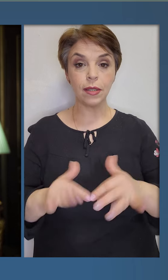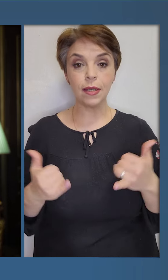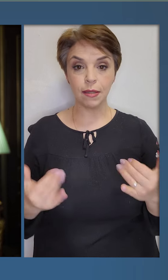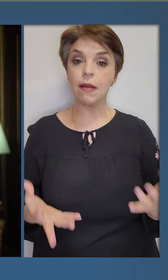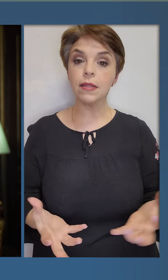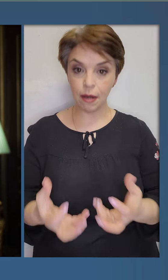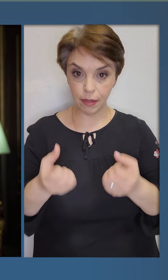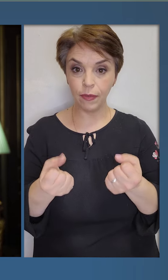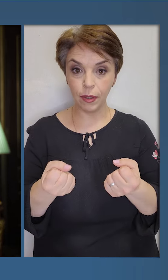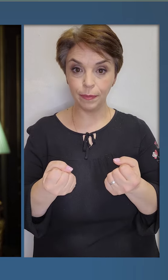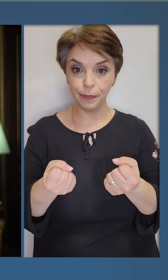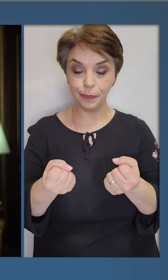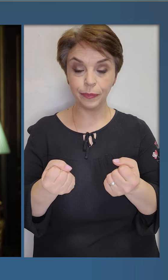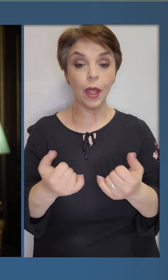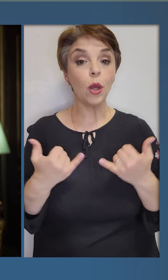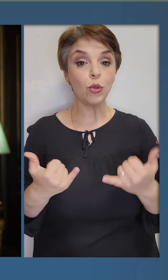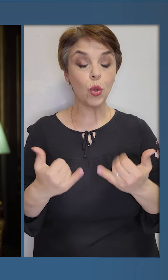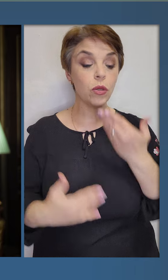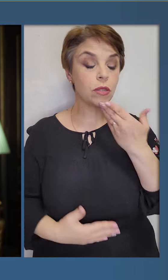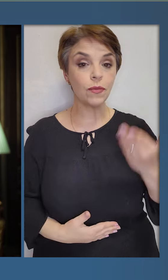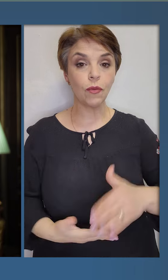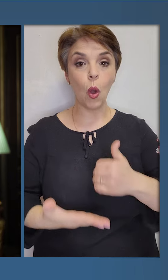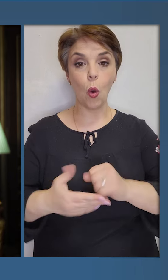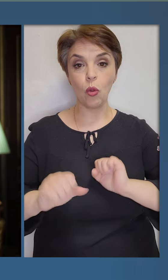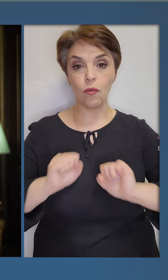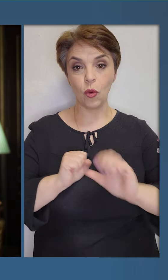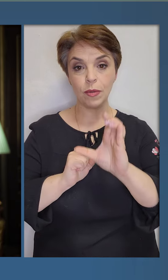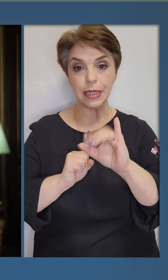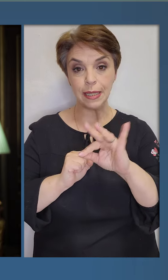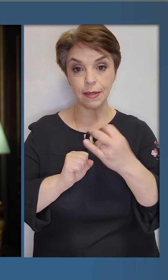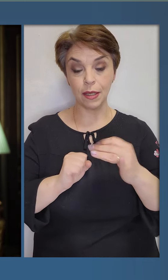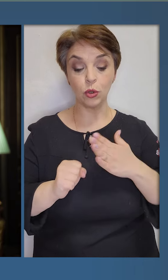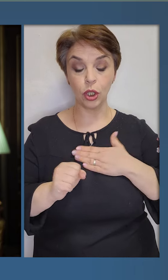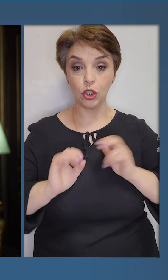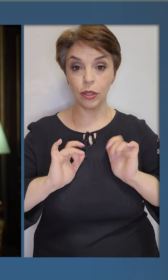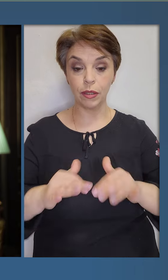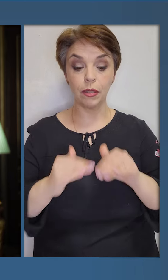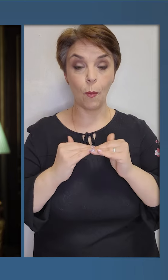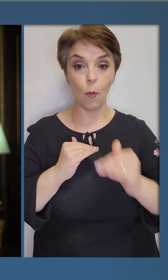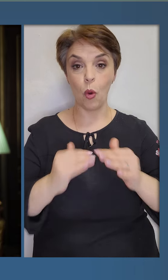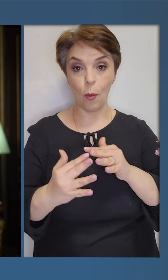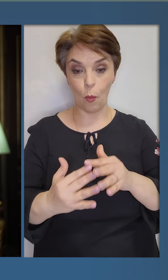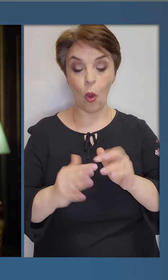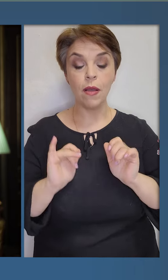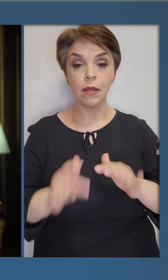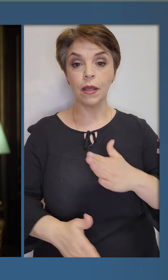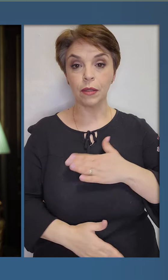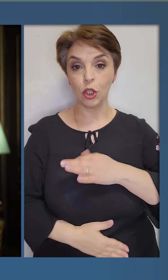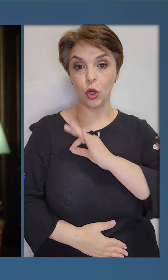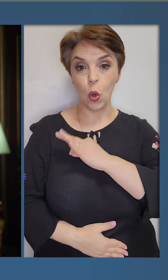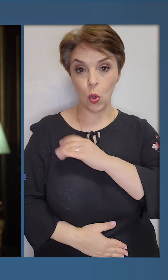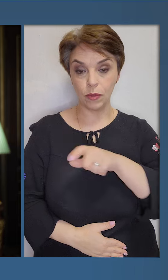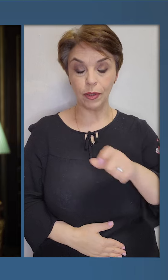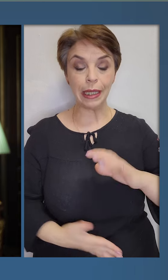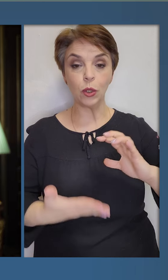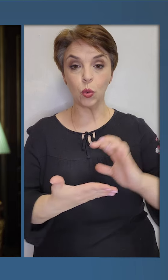дії зараз рятівні. Сьогодні звітував головком Сирський щодо наших дій на полі бою, дій наших